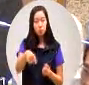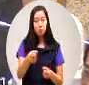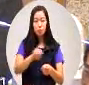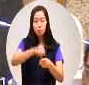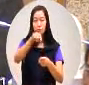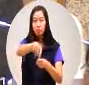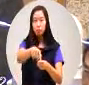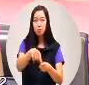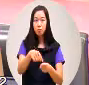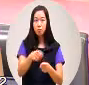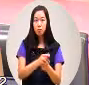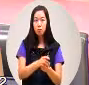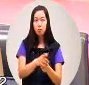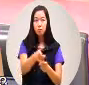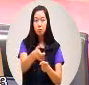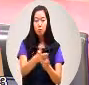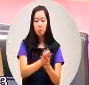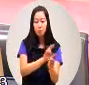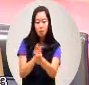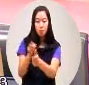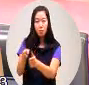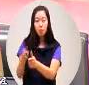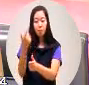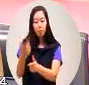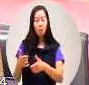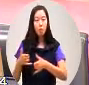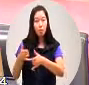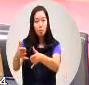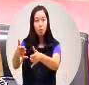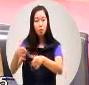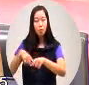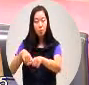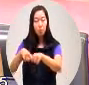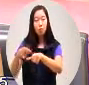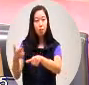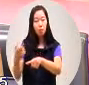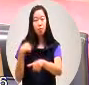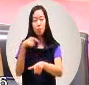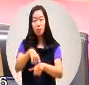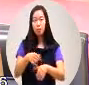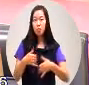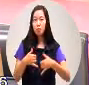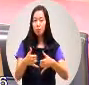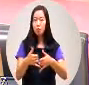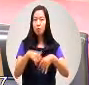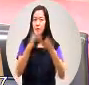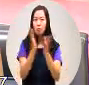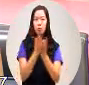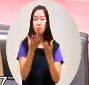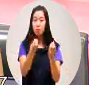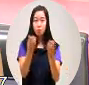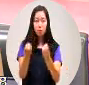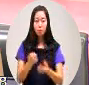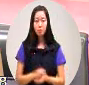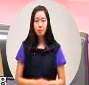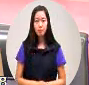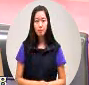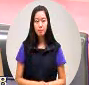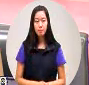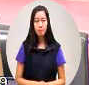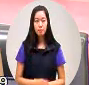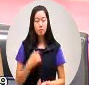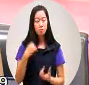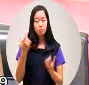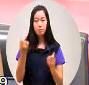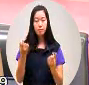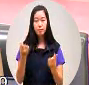慢车专用车到的啊因为我跟你说你这里根本就完全都没有啊你